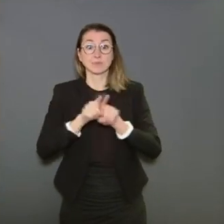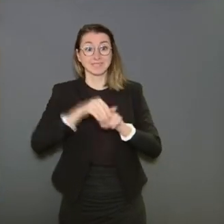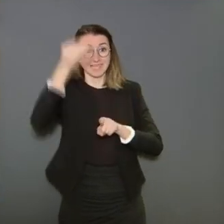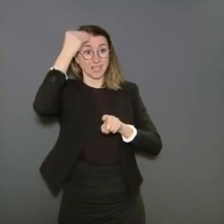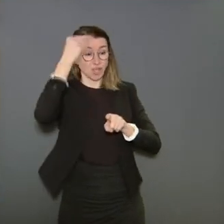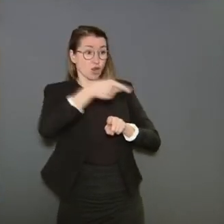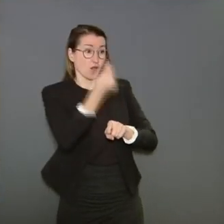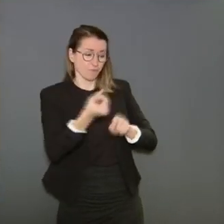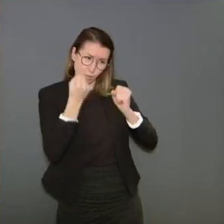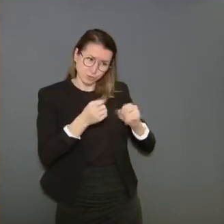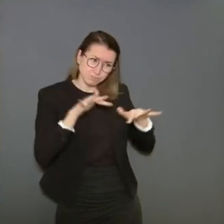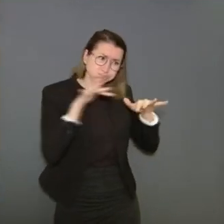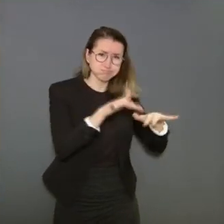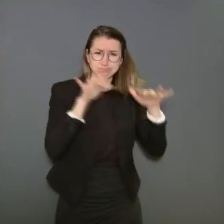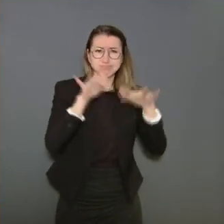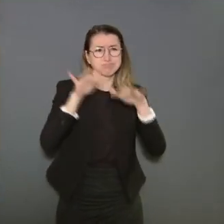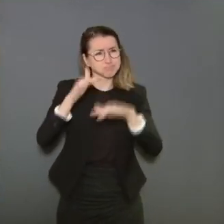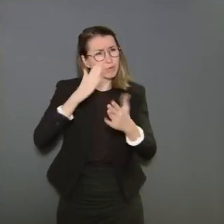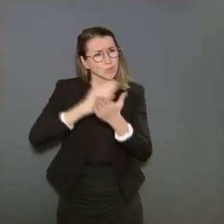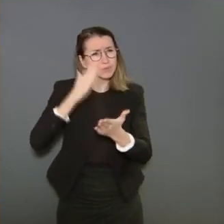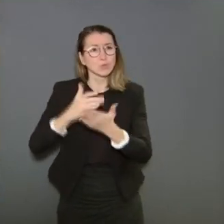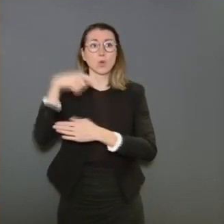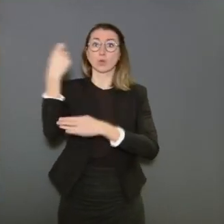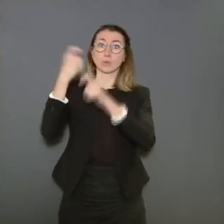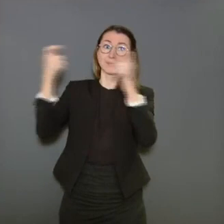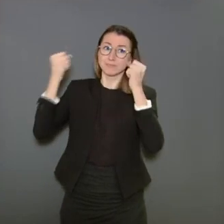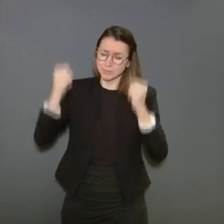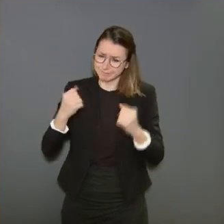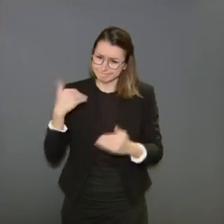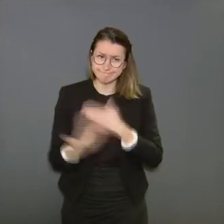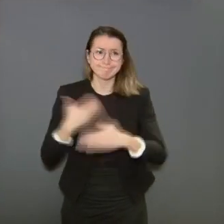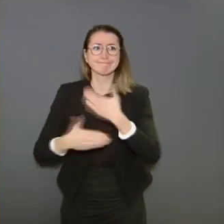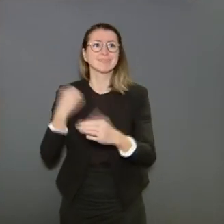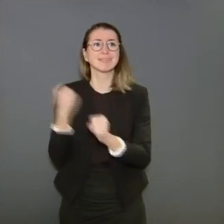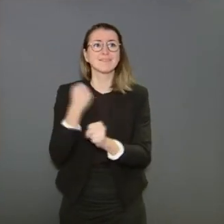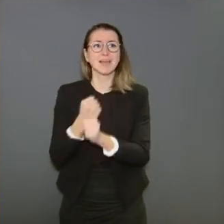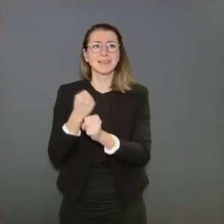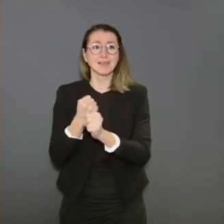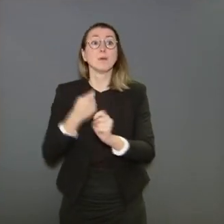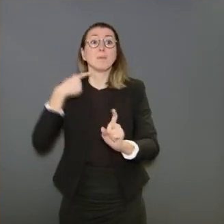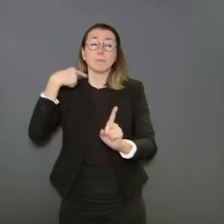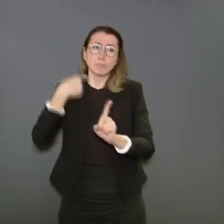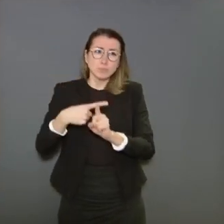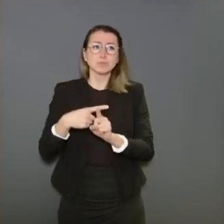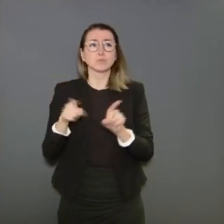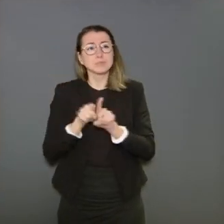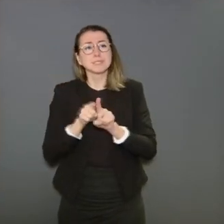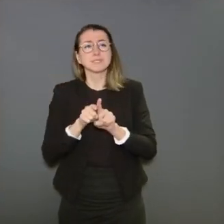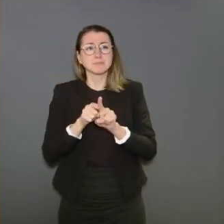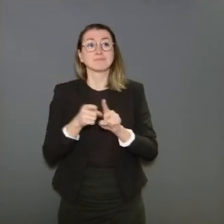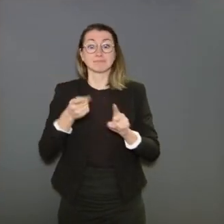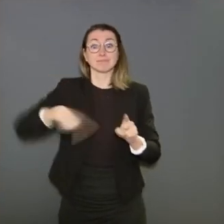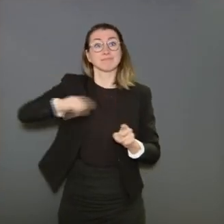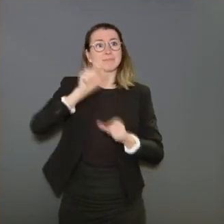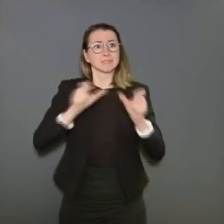que nos entreprises puissent continuer à fonctionner et que nous préservions au maximum le bien-être mental de notre population.